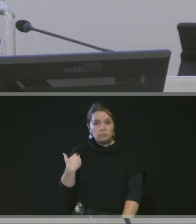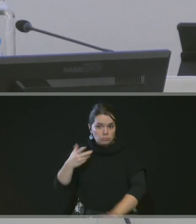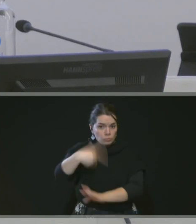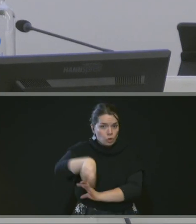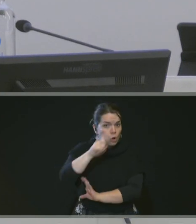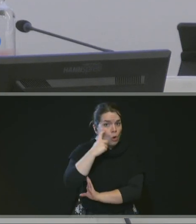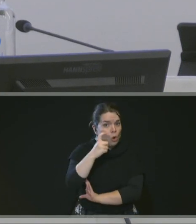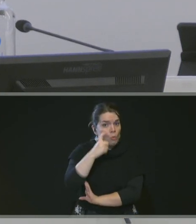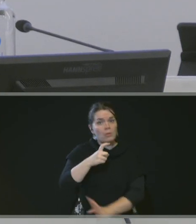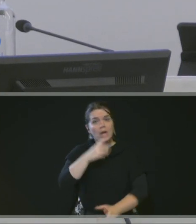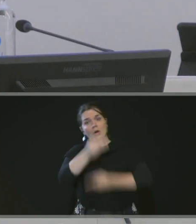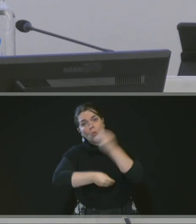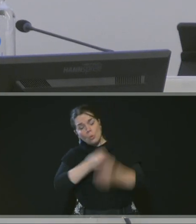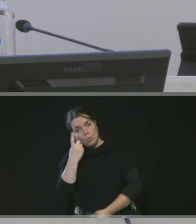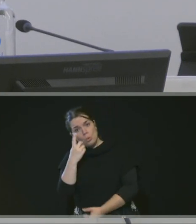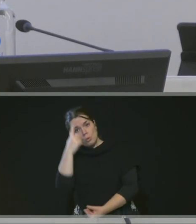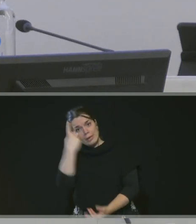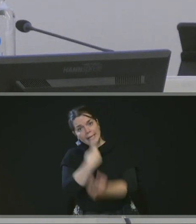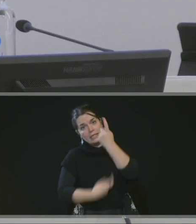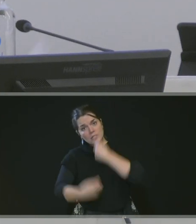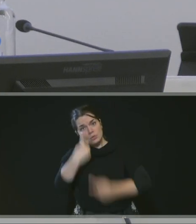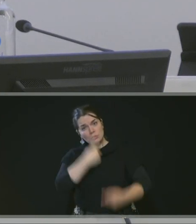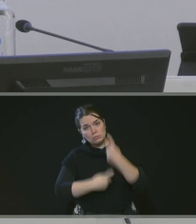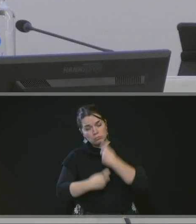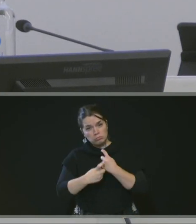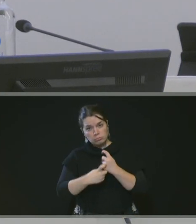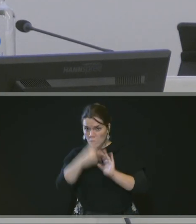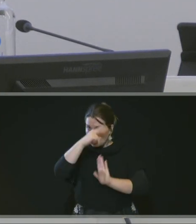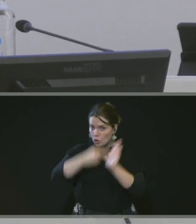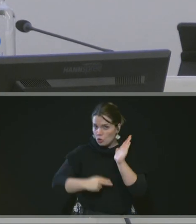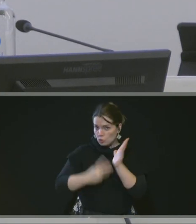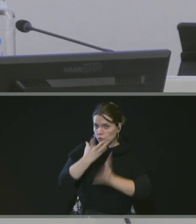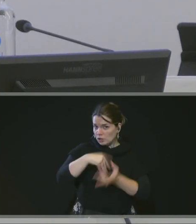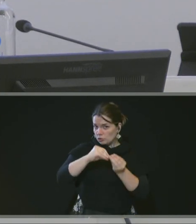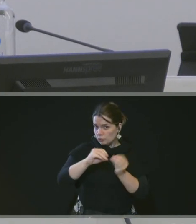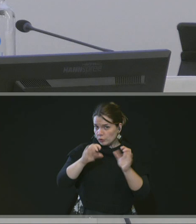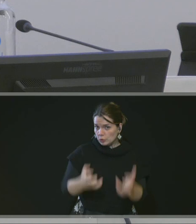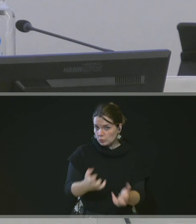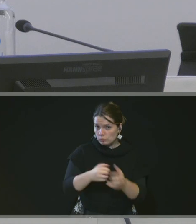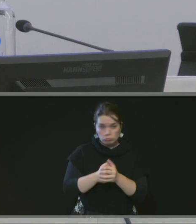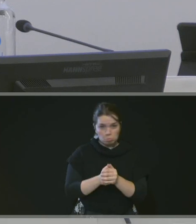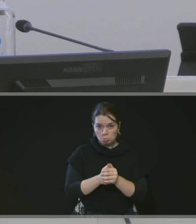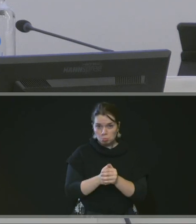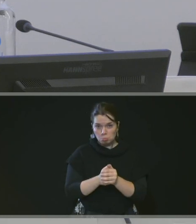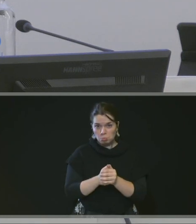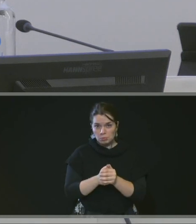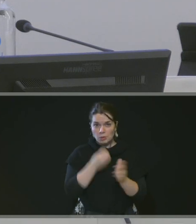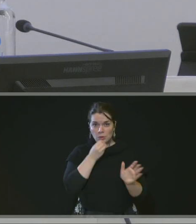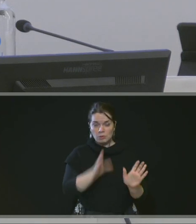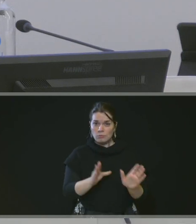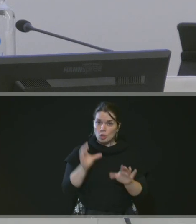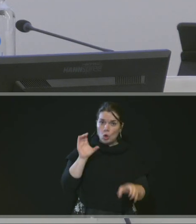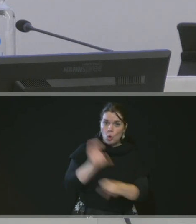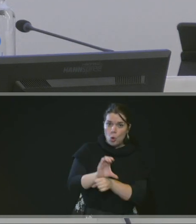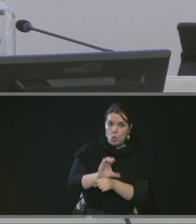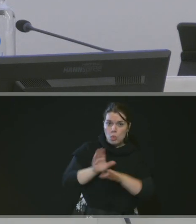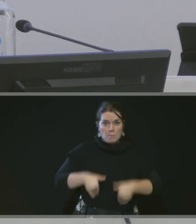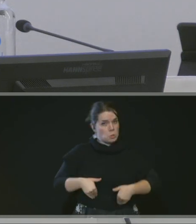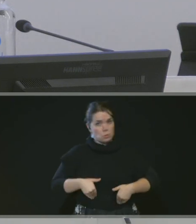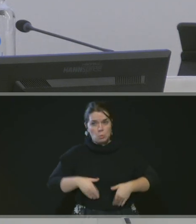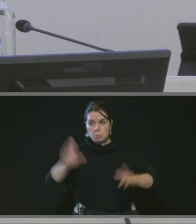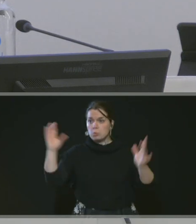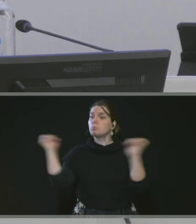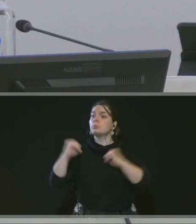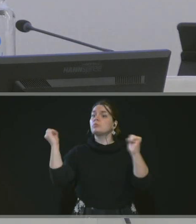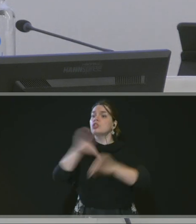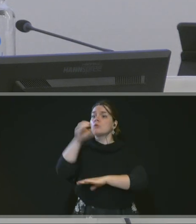commentaires, des questions ? Quelqu'un souhaite-t-il une lecture in extenso ? Non plus. Pas de vote contre, pas d'abstention, d'un cas unanimité.